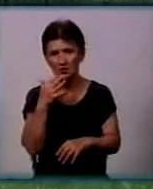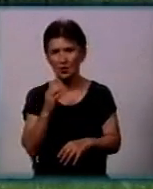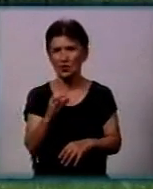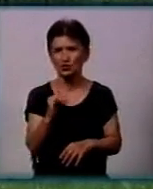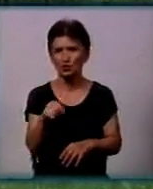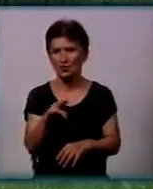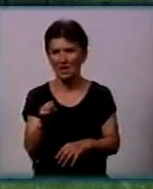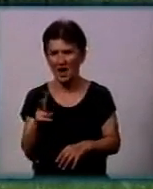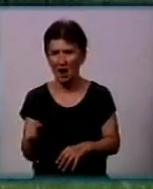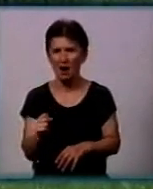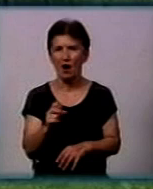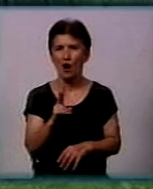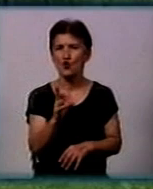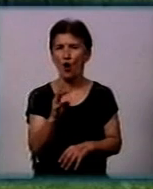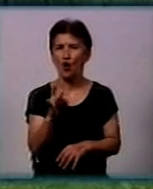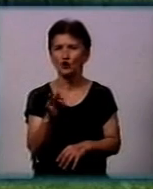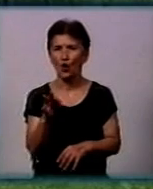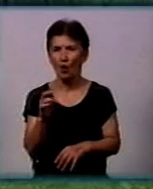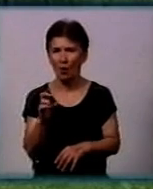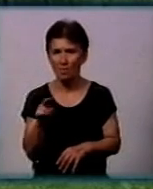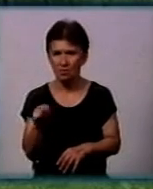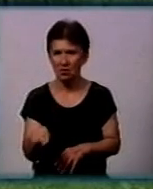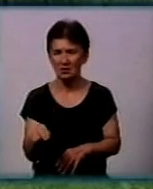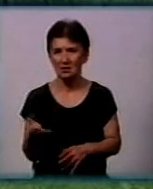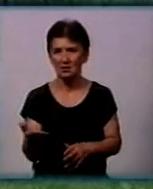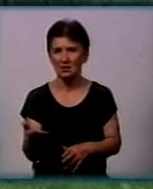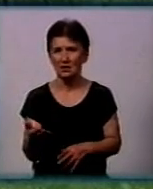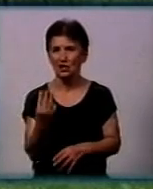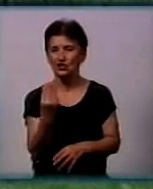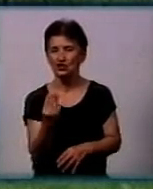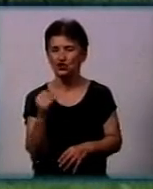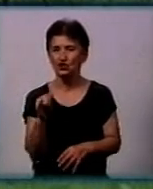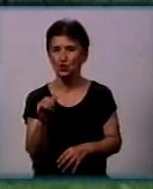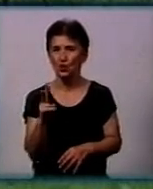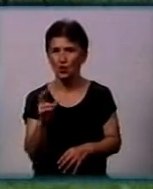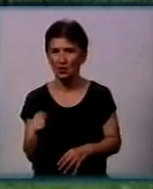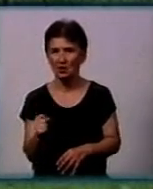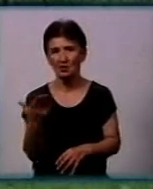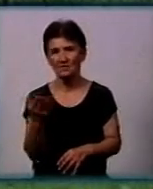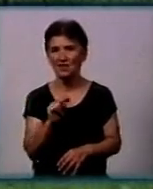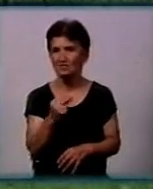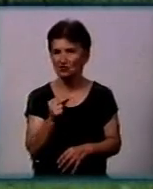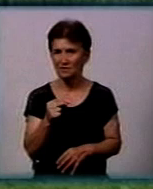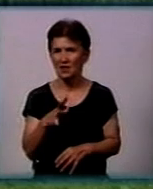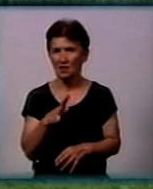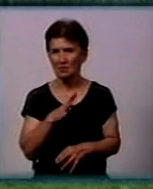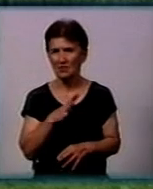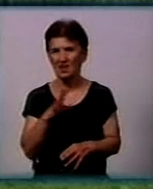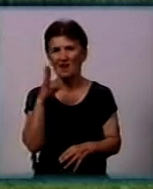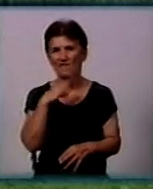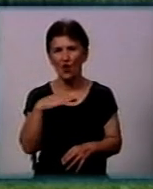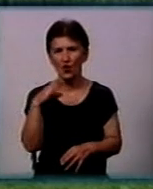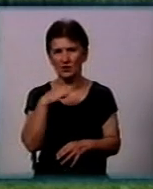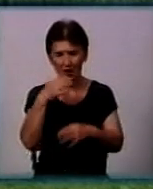багато короба. що там щуки. В четверг, що були відібрані аналізи води,